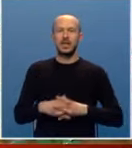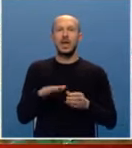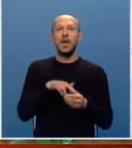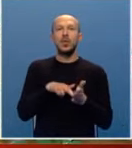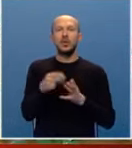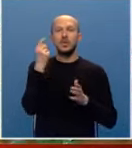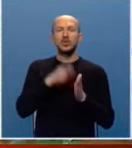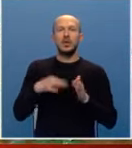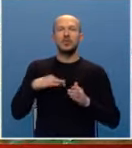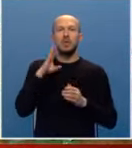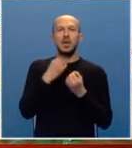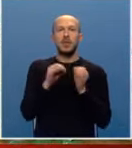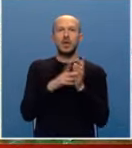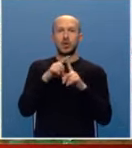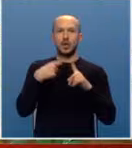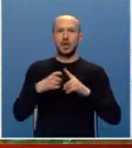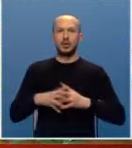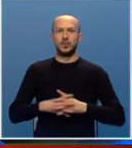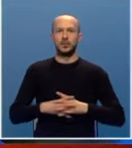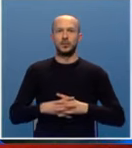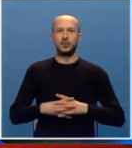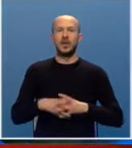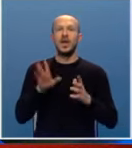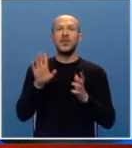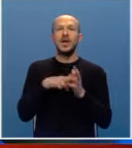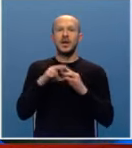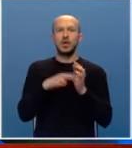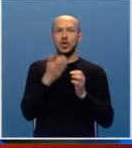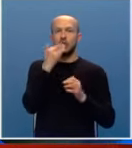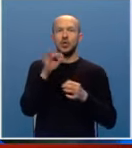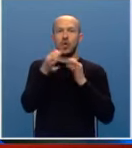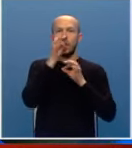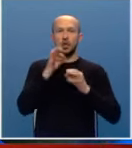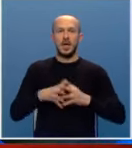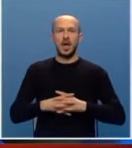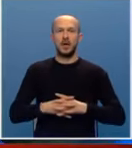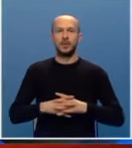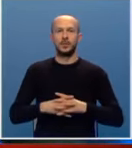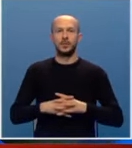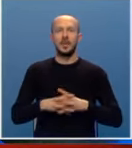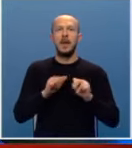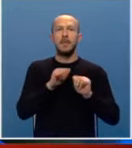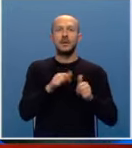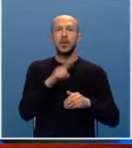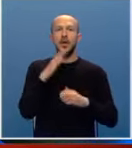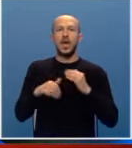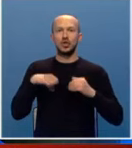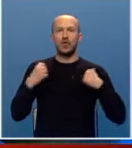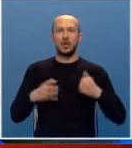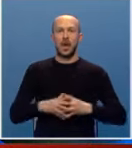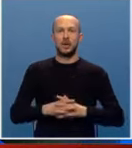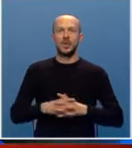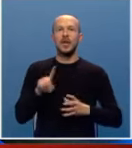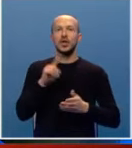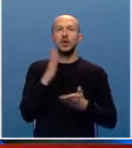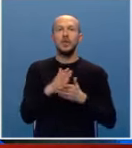pokrenuo je srpski član predsjedništva Milorade Dodik. Na ovaj način će njihovo liječenje se pratiti do kraja života, dakle to